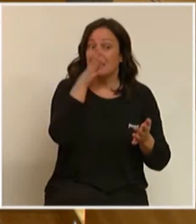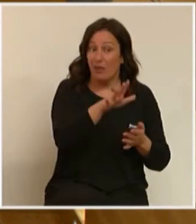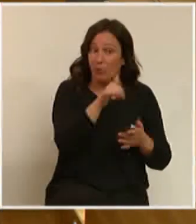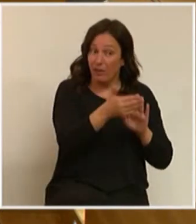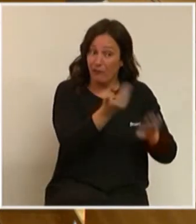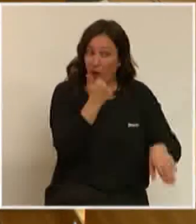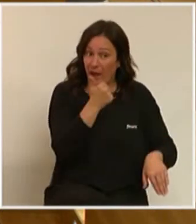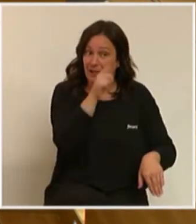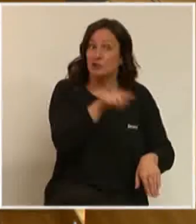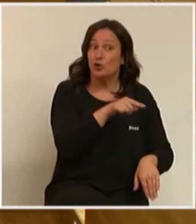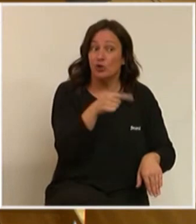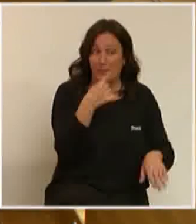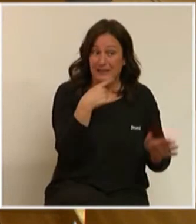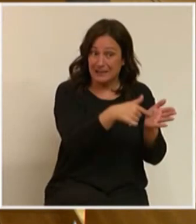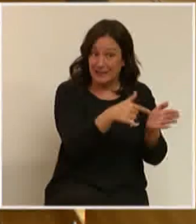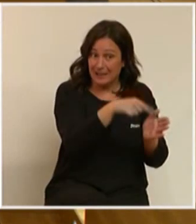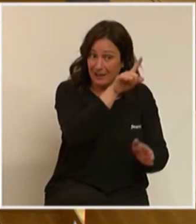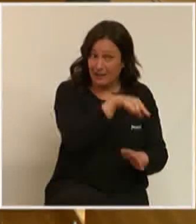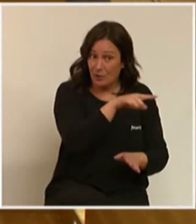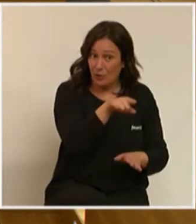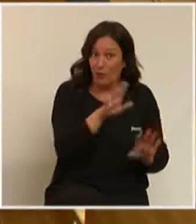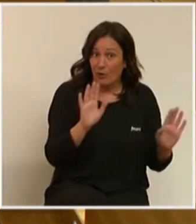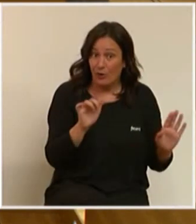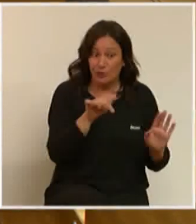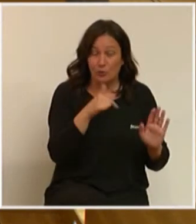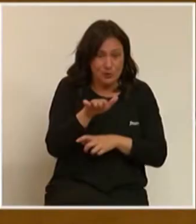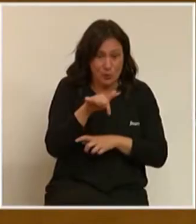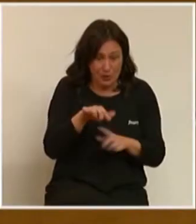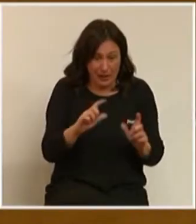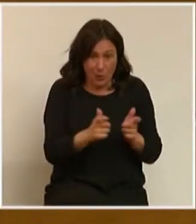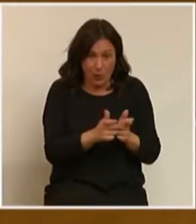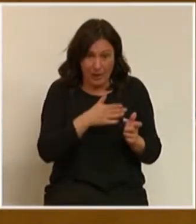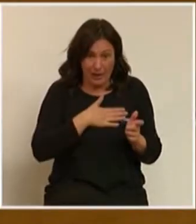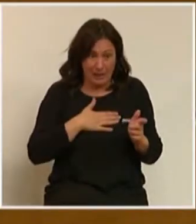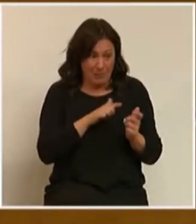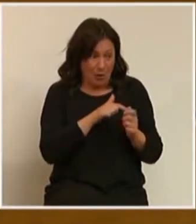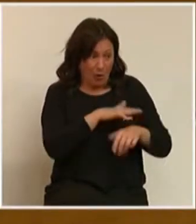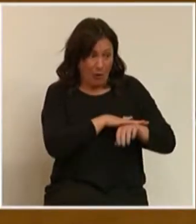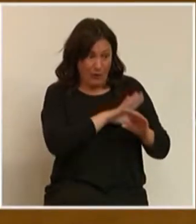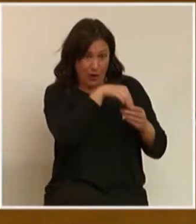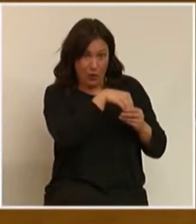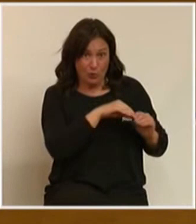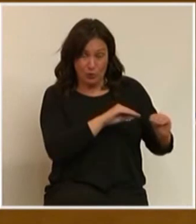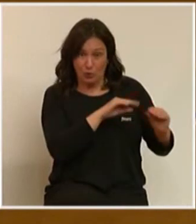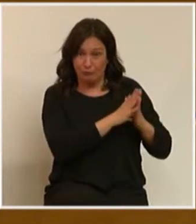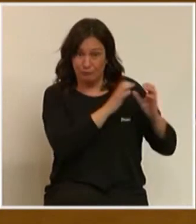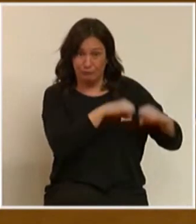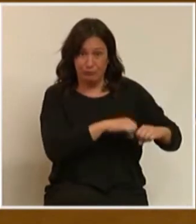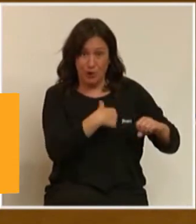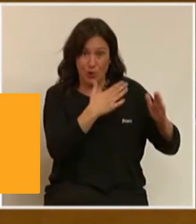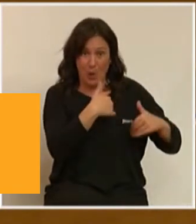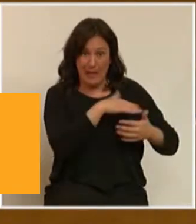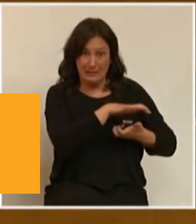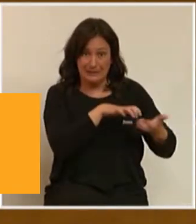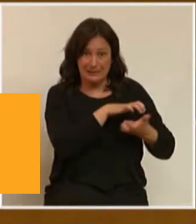visions diferents i enfrontades. Vostè volia una reunió, però el seu govern no es posa d'acord. Li ho va dir ahir la síndica de Vox,